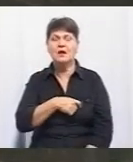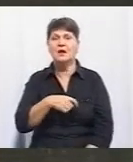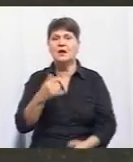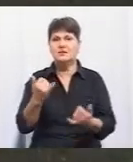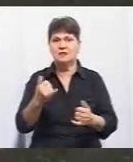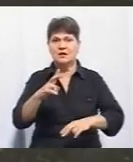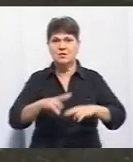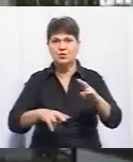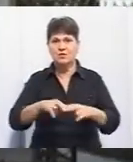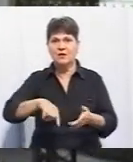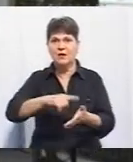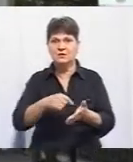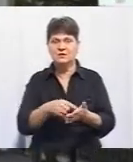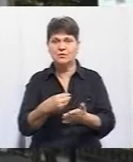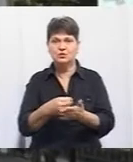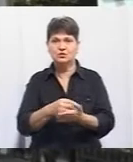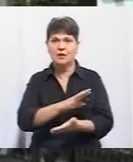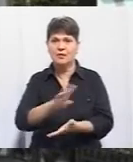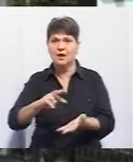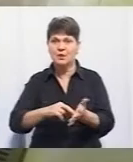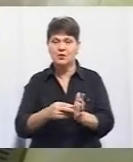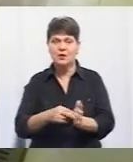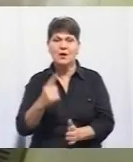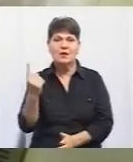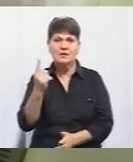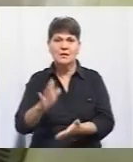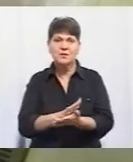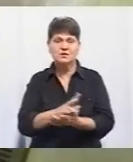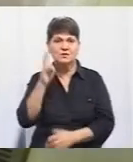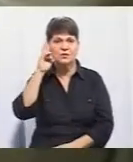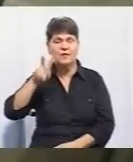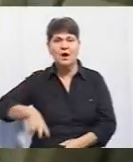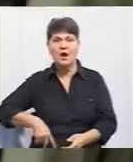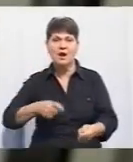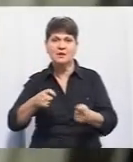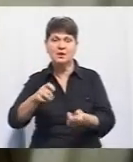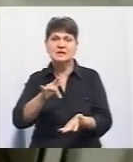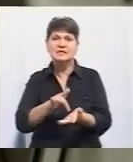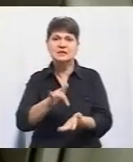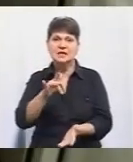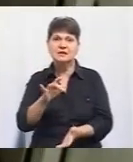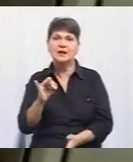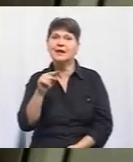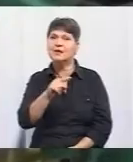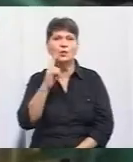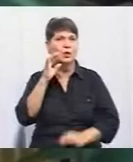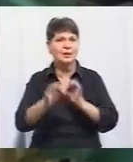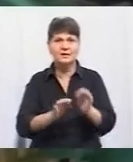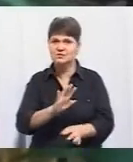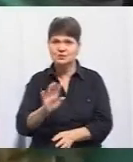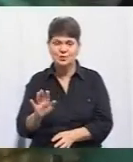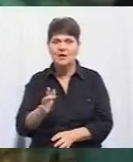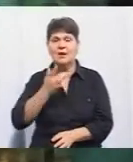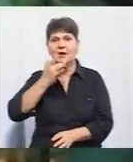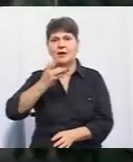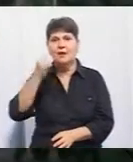за кошти міського бюджету не планують. Єдиний у Бершаді безкоштовний туалет і біля адмінбудівель в центрі міста, і той нецілодобовий. У рік